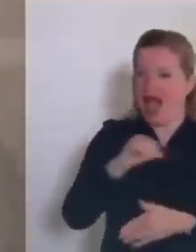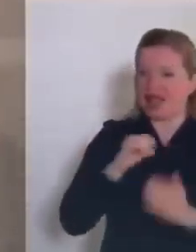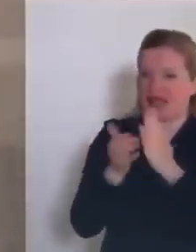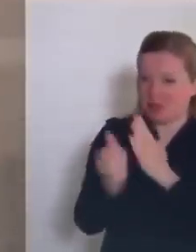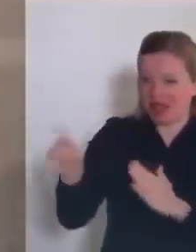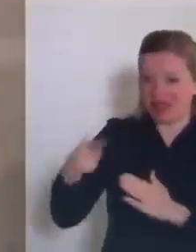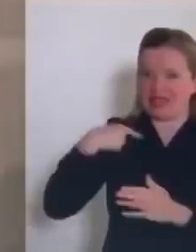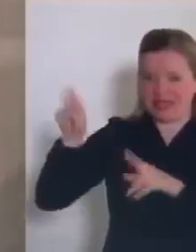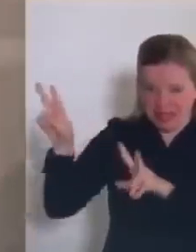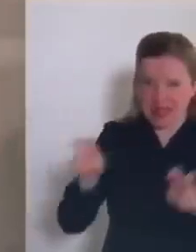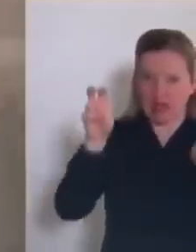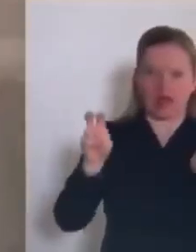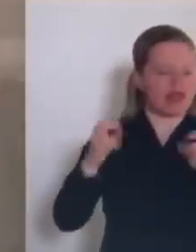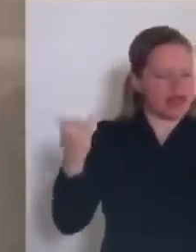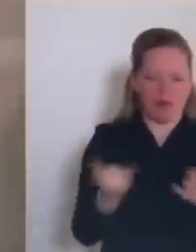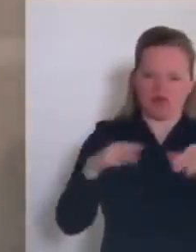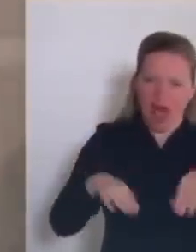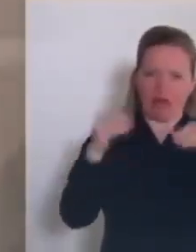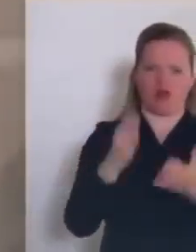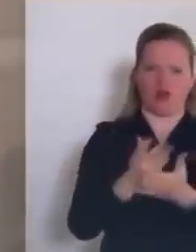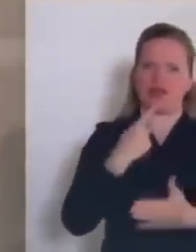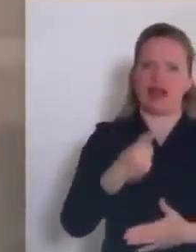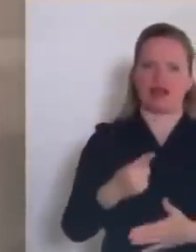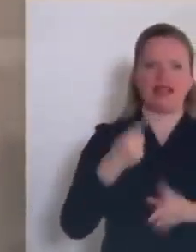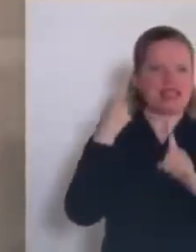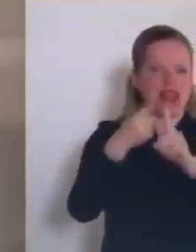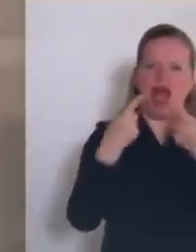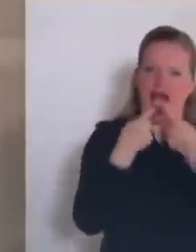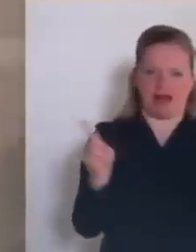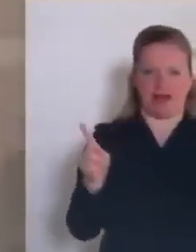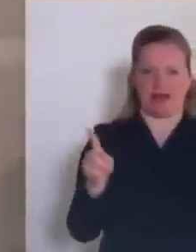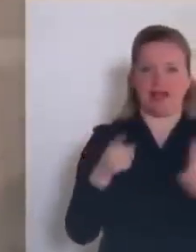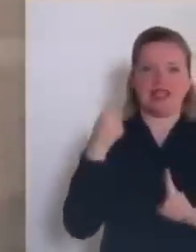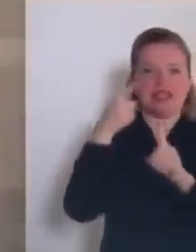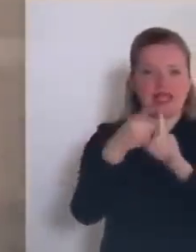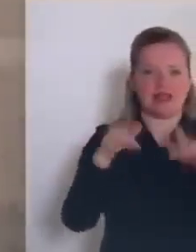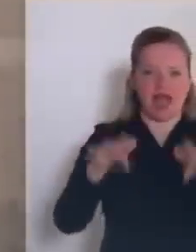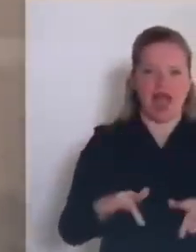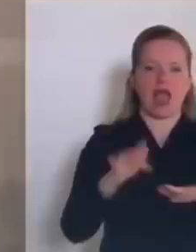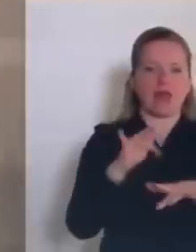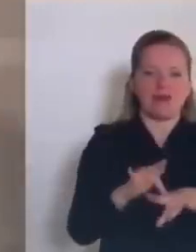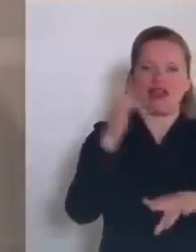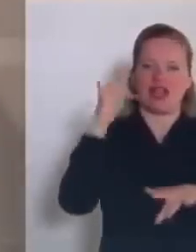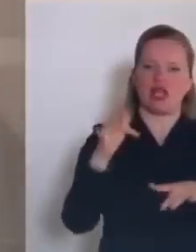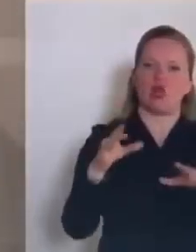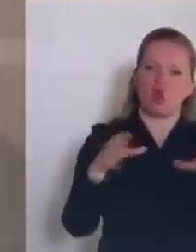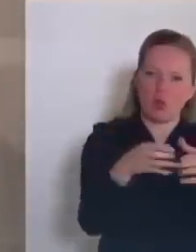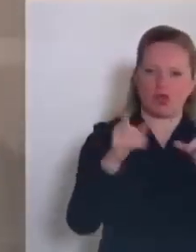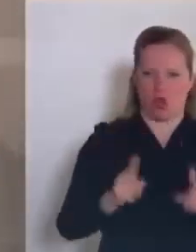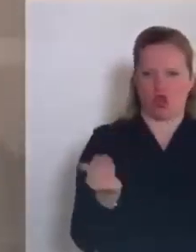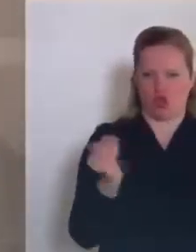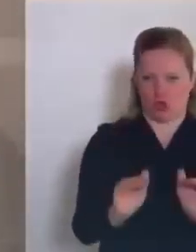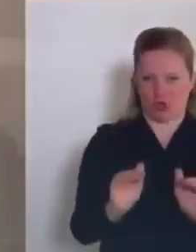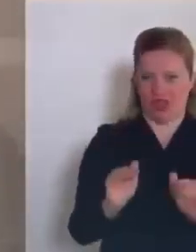dovreste leggervi i protocolli se ancora non li conoscete. Anche gli esperti che citate hanno detto dall'inizio che si tratta di proteggere i